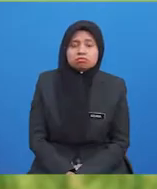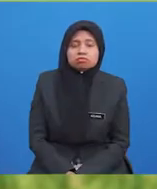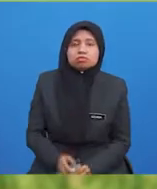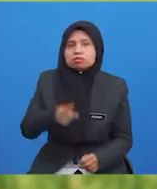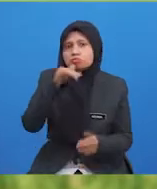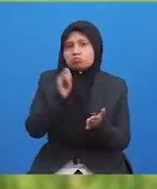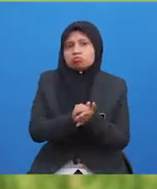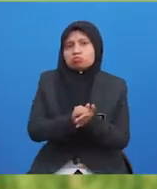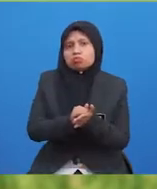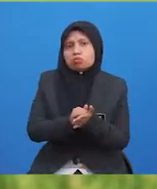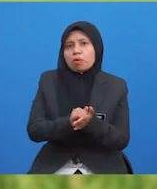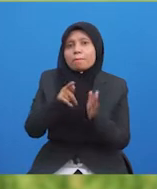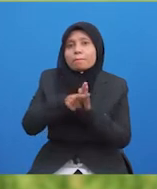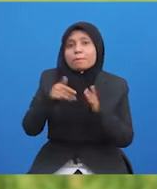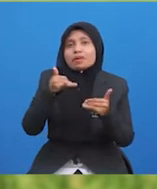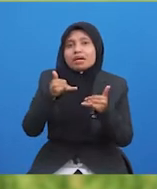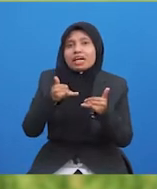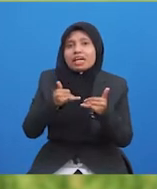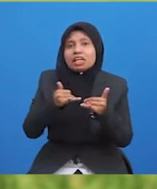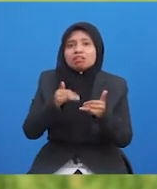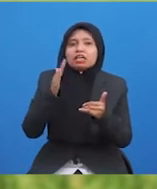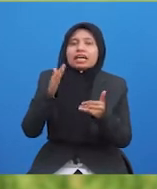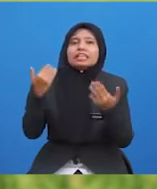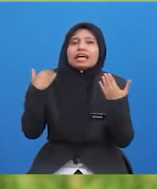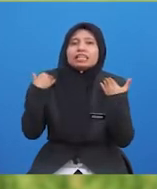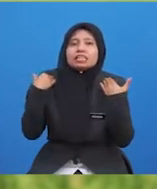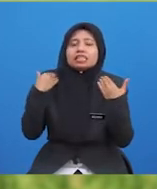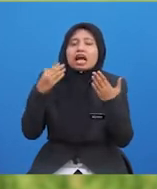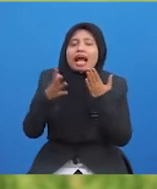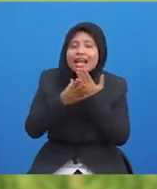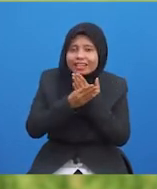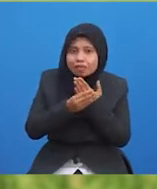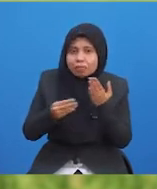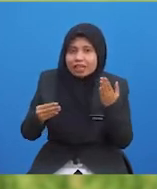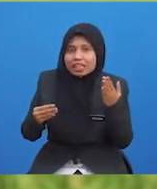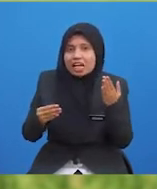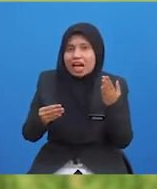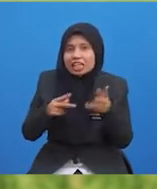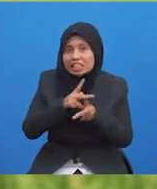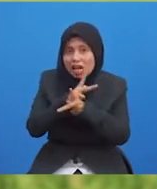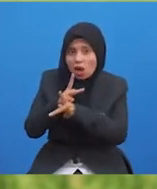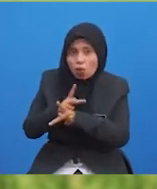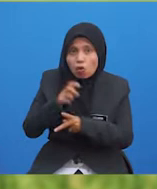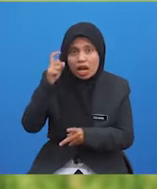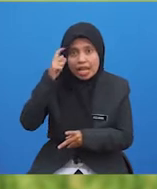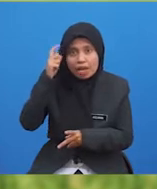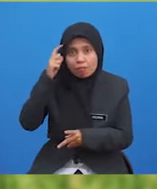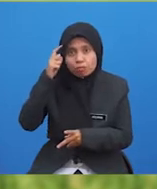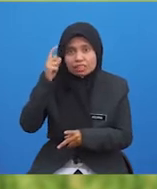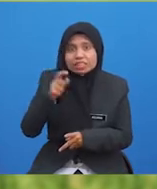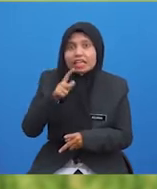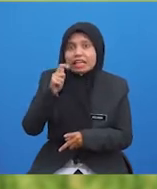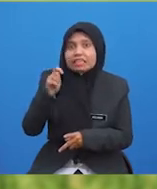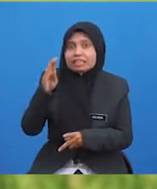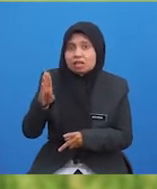Oleh itu, pemain-pemain akan mempunyai kemahiran mengawal emosi dan tindak balas hasil